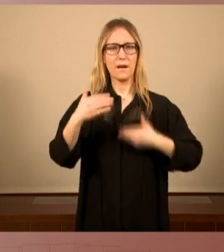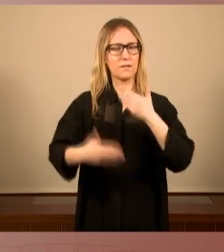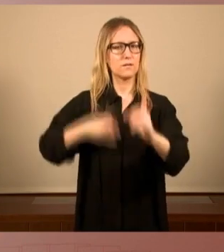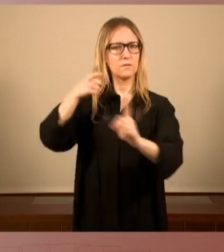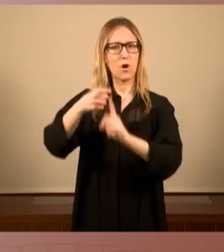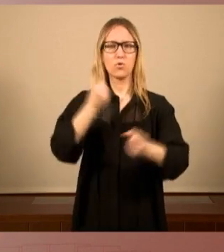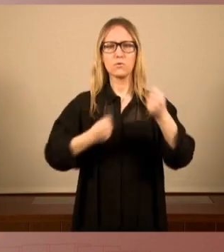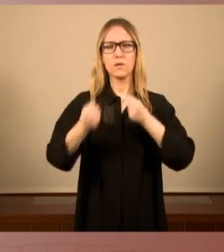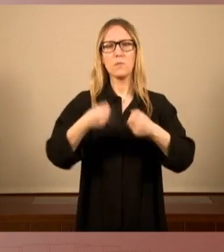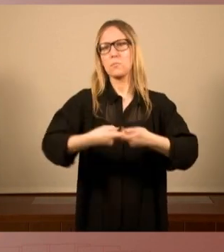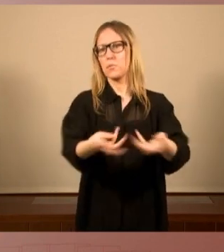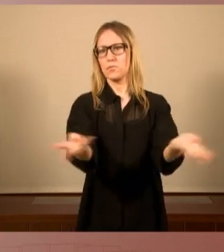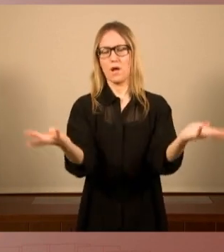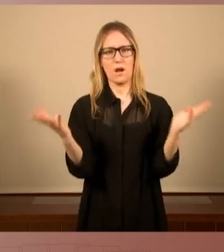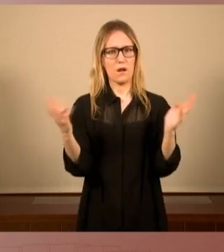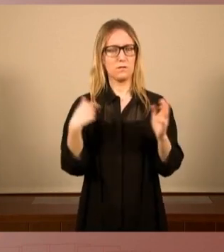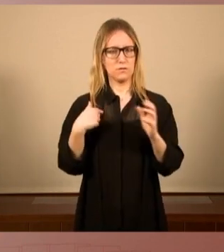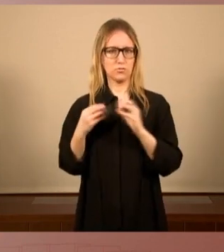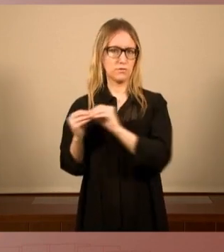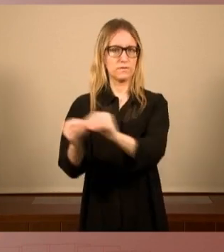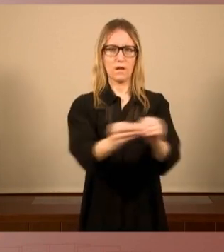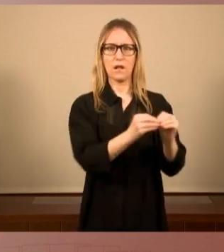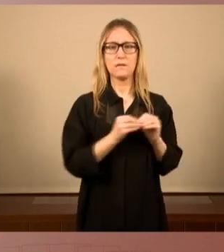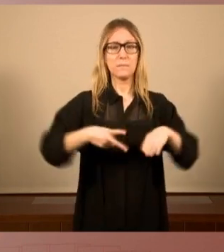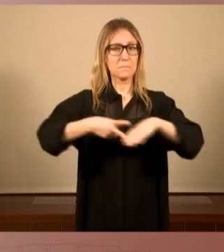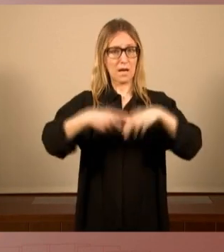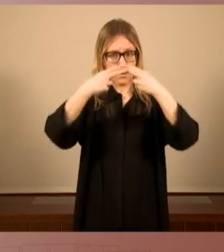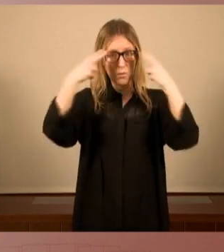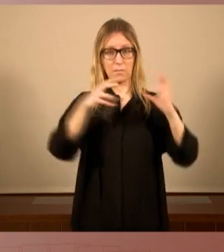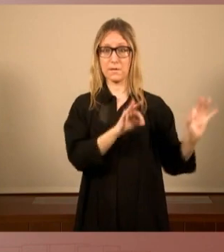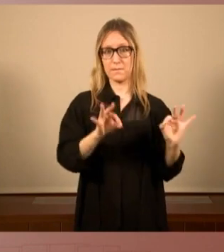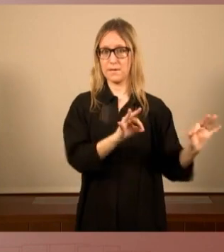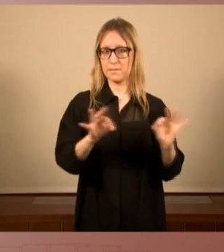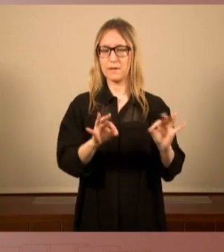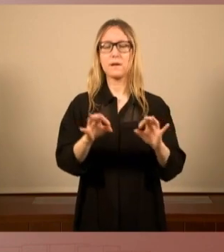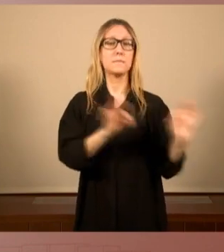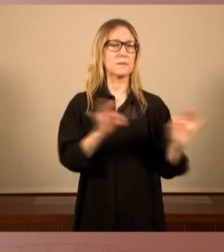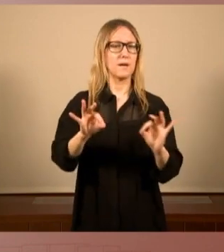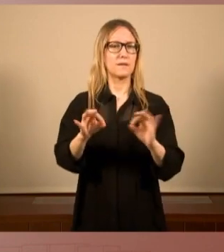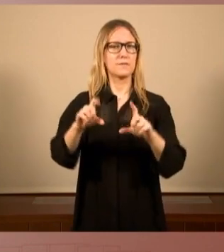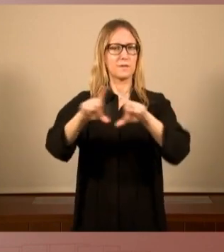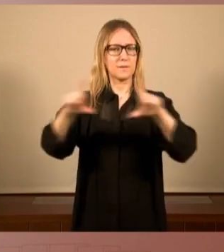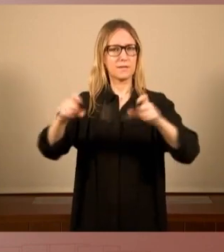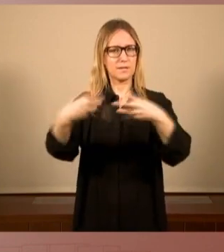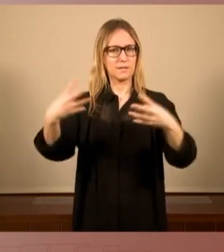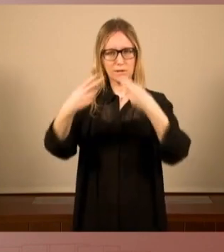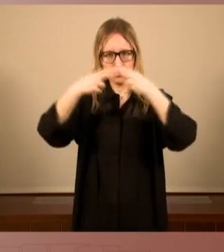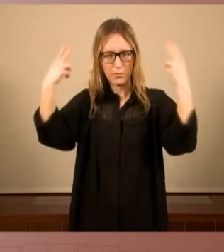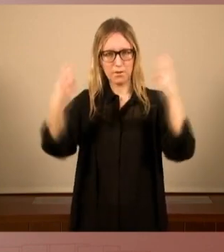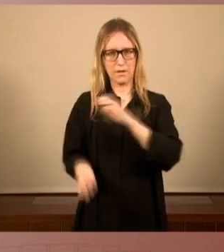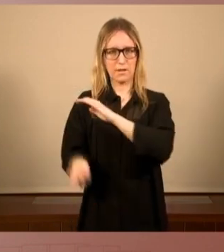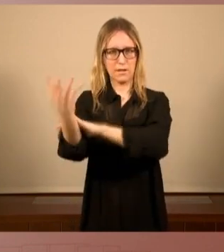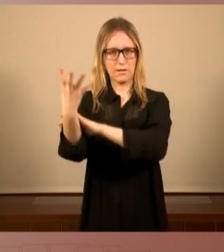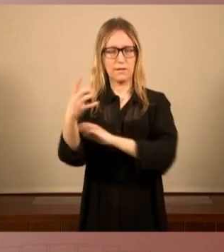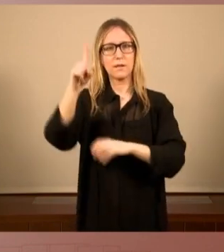planificada. Una banca pública en la que ja estem treballant, la creació d'una energètica pública i la recuperació d'hidroelèctriques amb